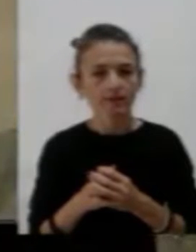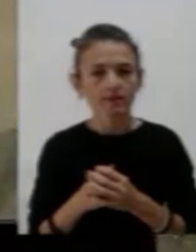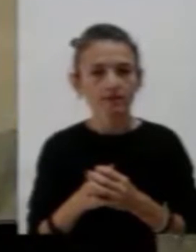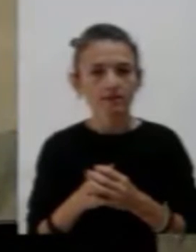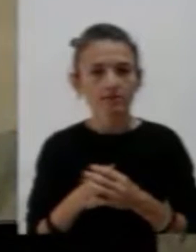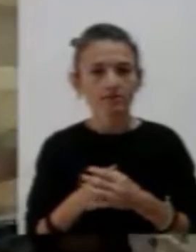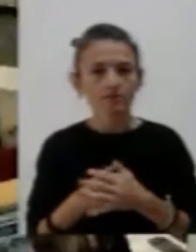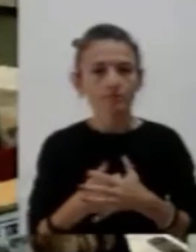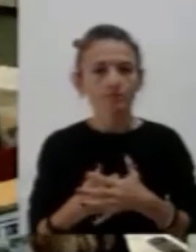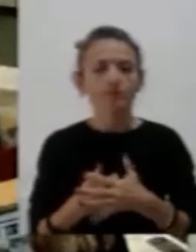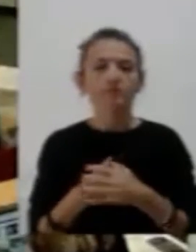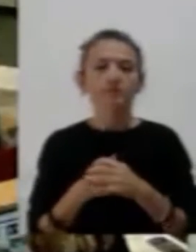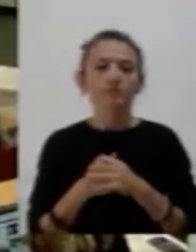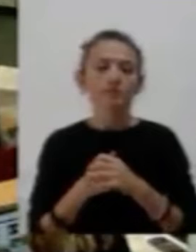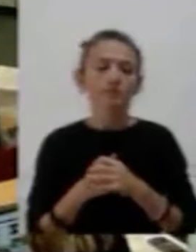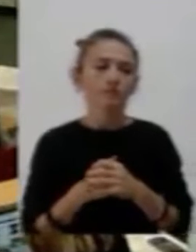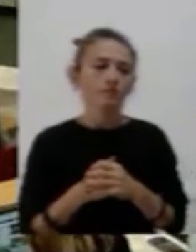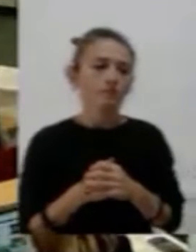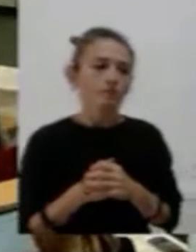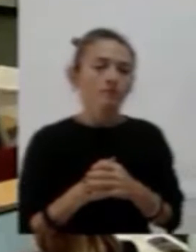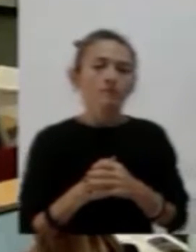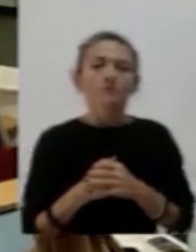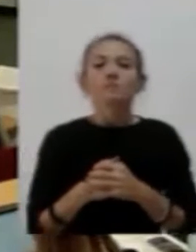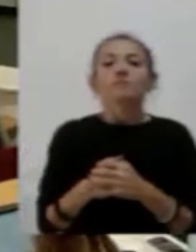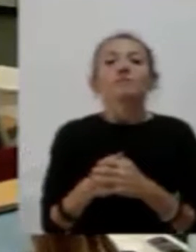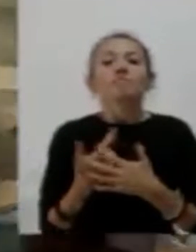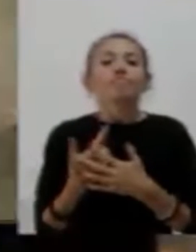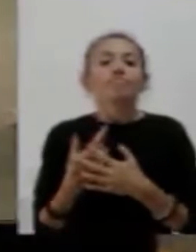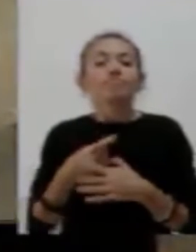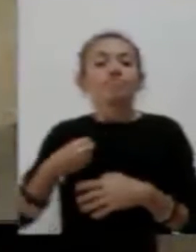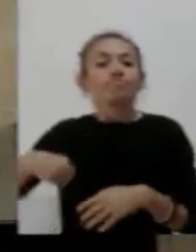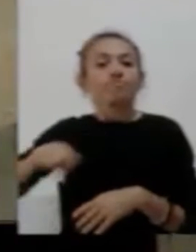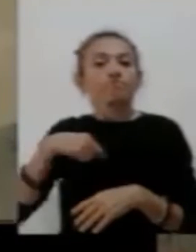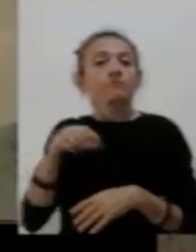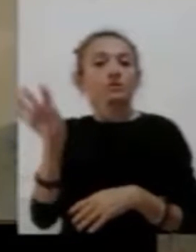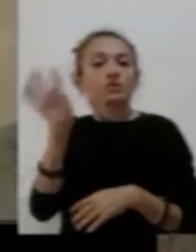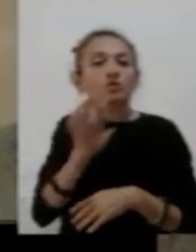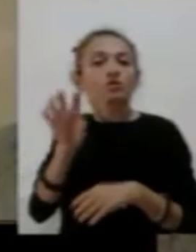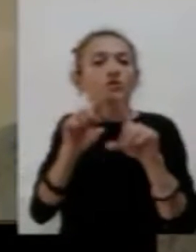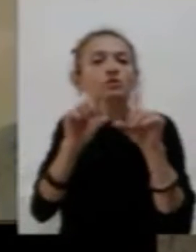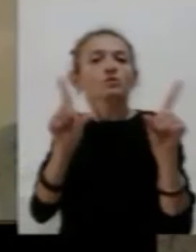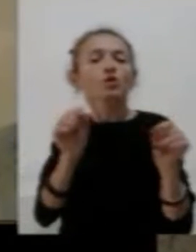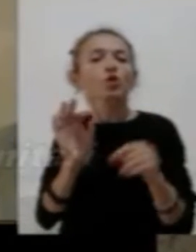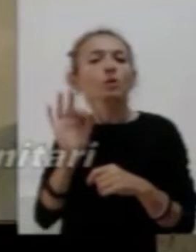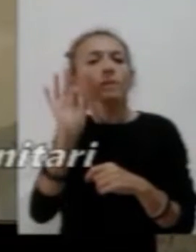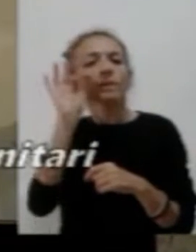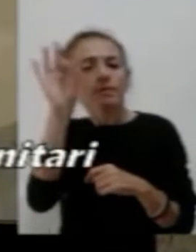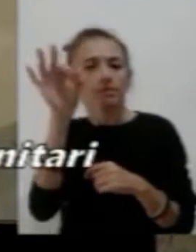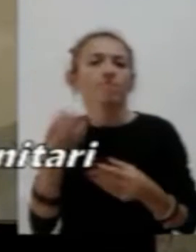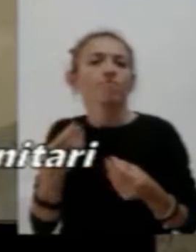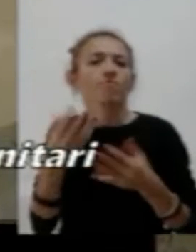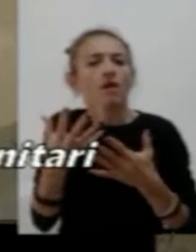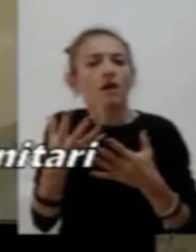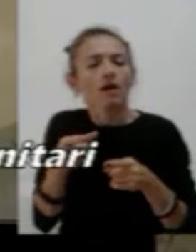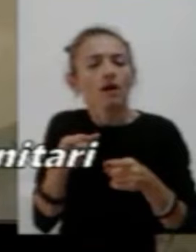regione Liguria, al fine di consentire il potenziamento dei compiti istituzionali degli enti nazionali